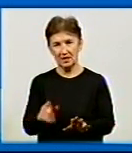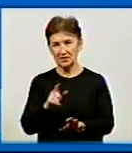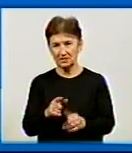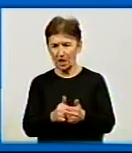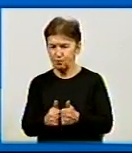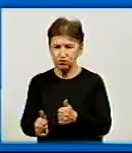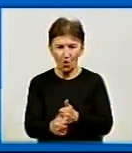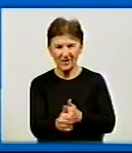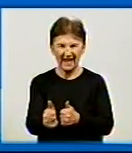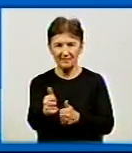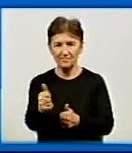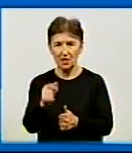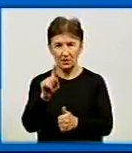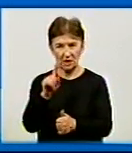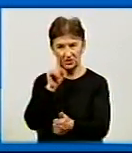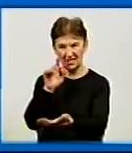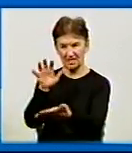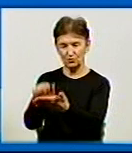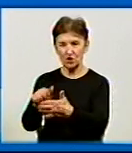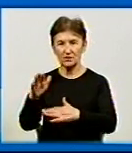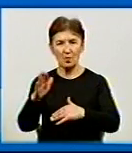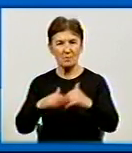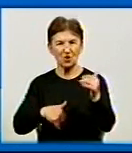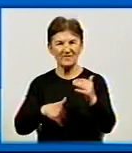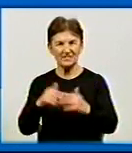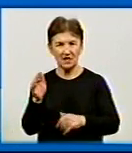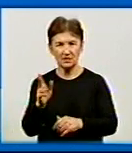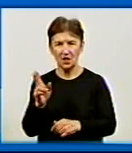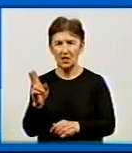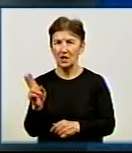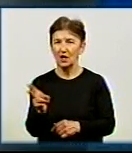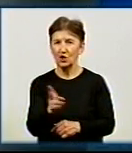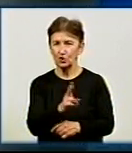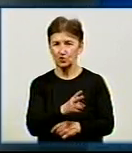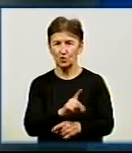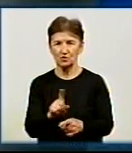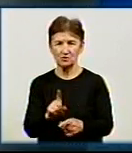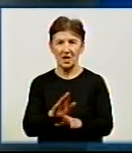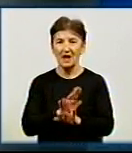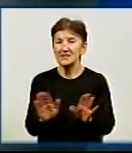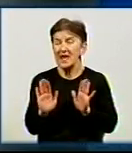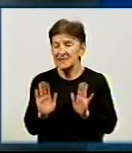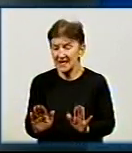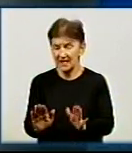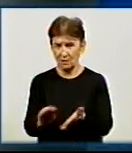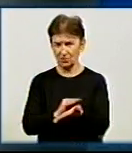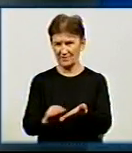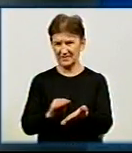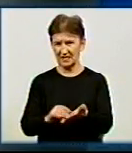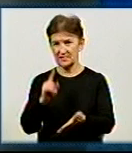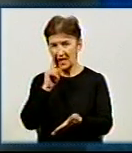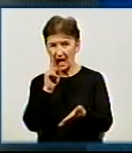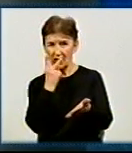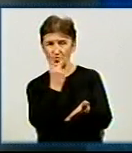це прорив, який помічають, в першу чергу, професіонали, мабуть. Ті, хто слікує, ті, хто пише. Та не тільки професіонали. Цей прорив помітили